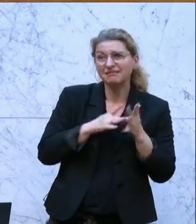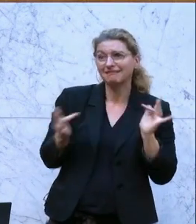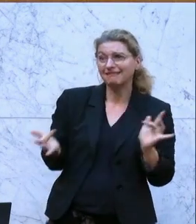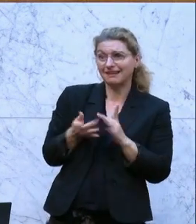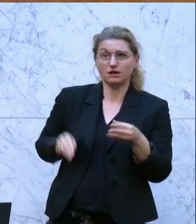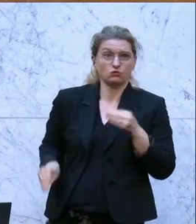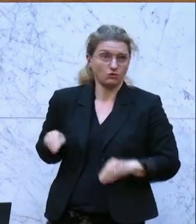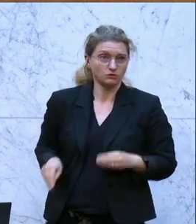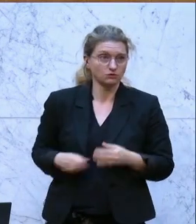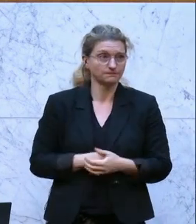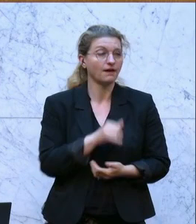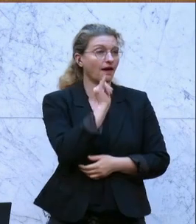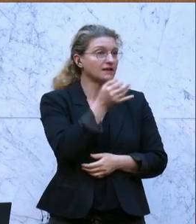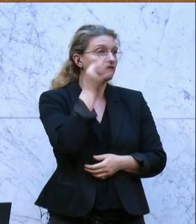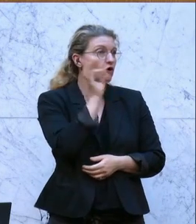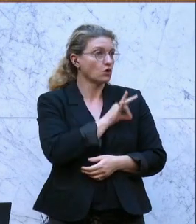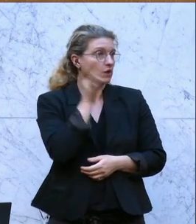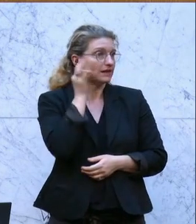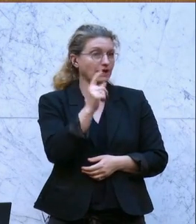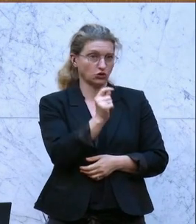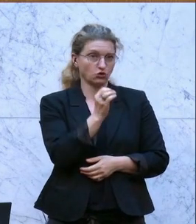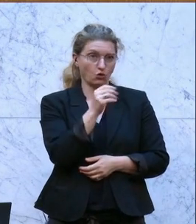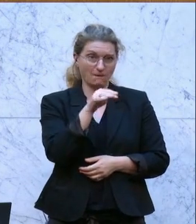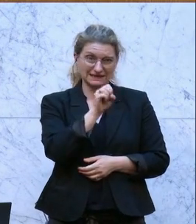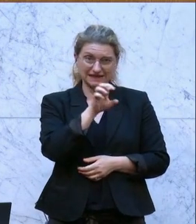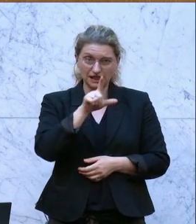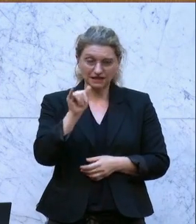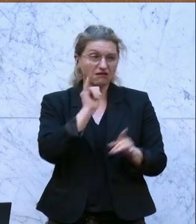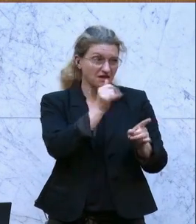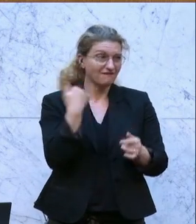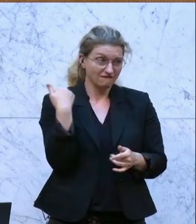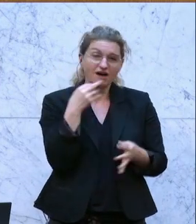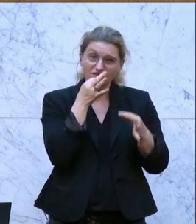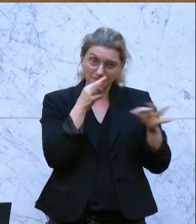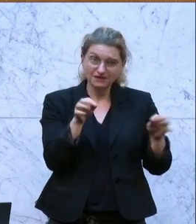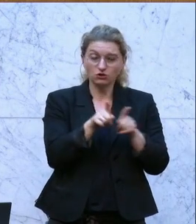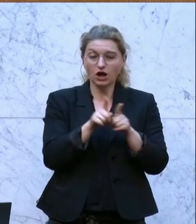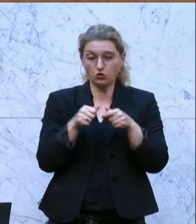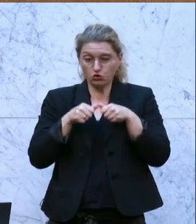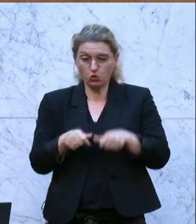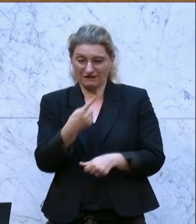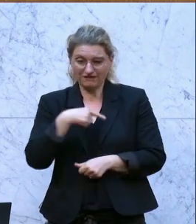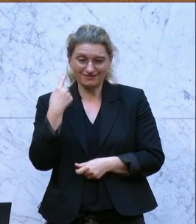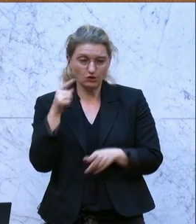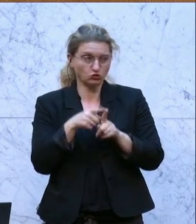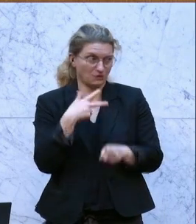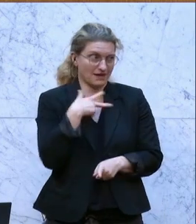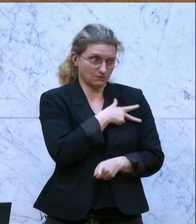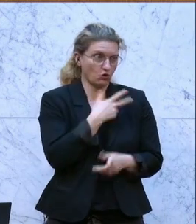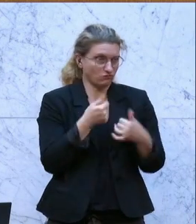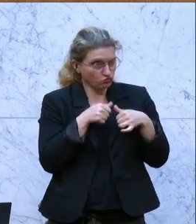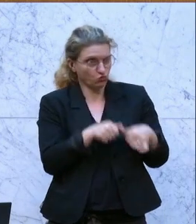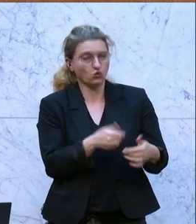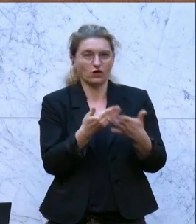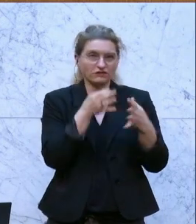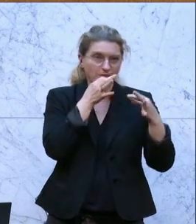Und ja, Frau Kollegin Thomaselli, es gab hier eine Verbesserung, aufgrund auch des Drucks von uns NEOS und der SPÖ. Und seit Jänner